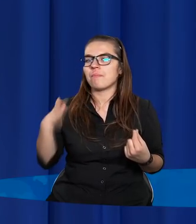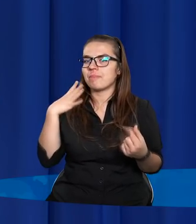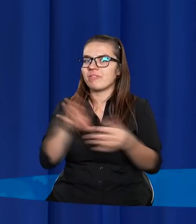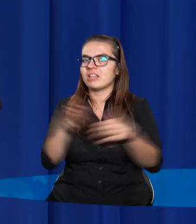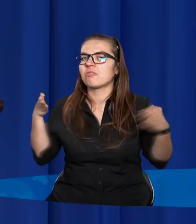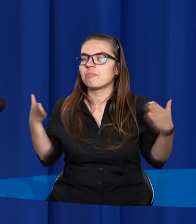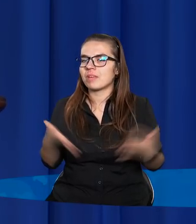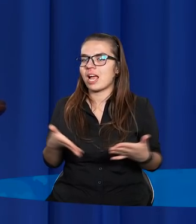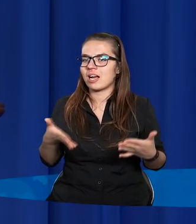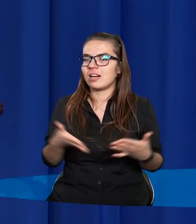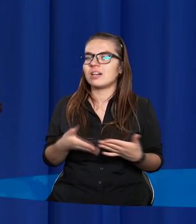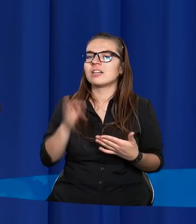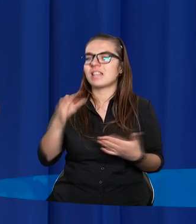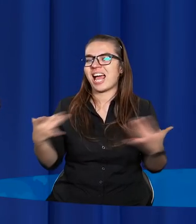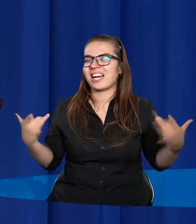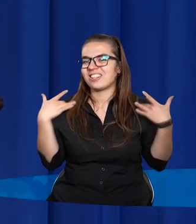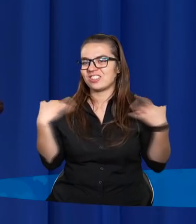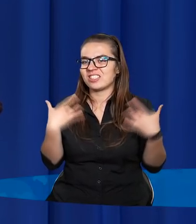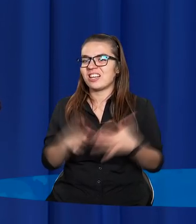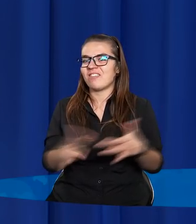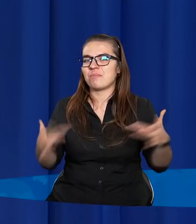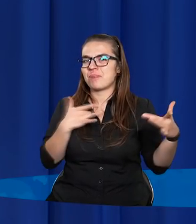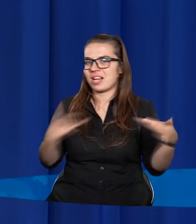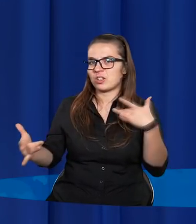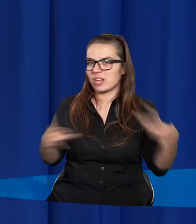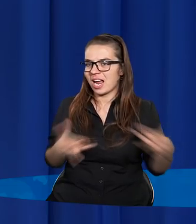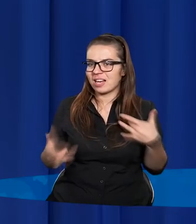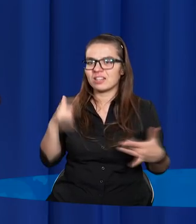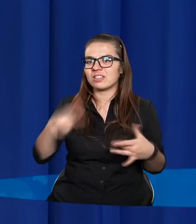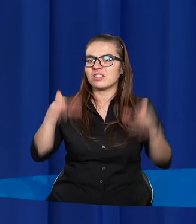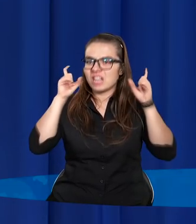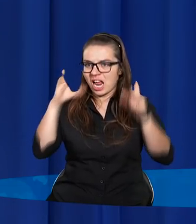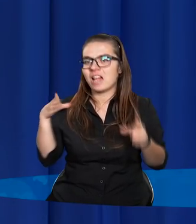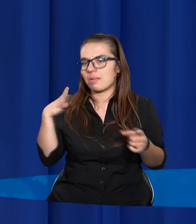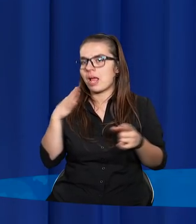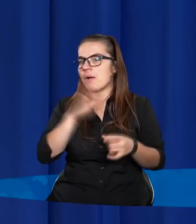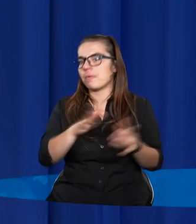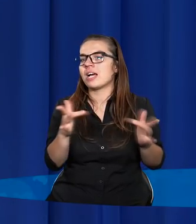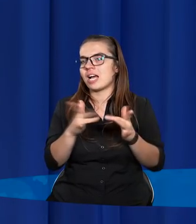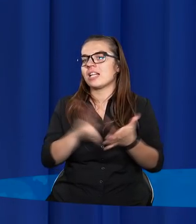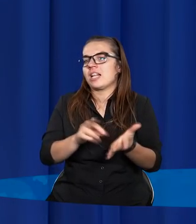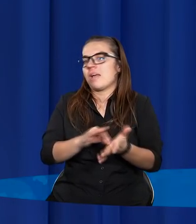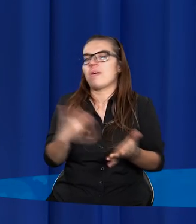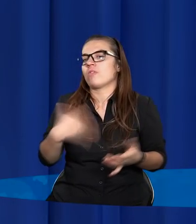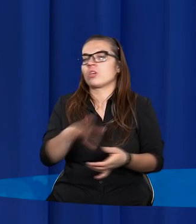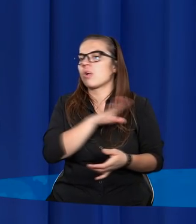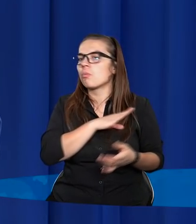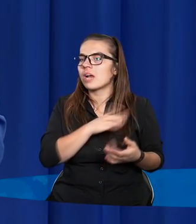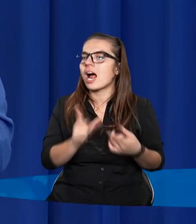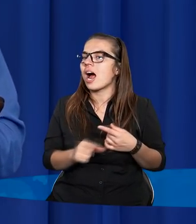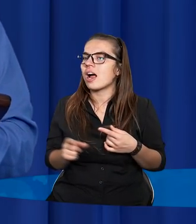w piekle i tam żyć, ale w męczarniach szatan miałby rację, na pewno nie umrzecie.